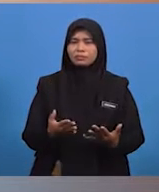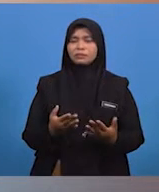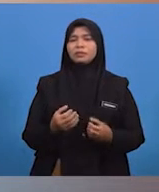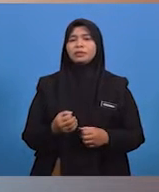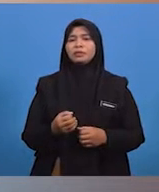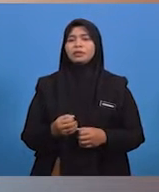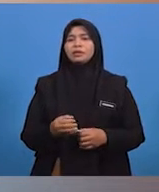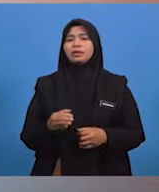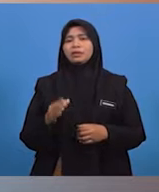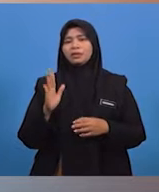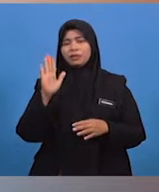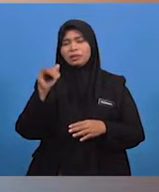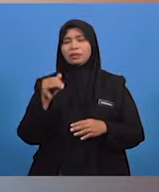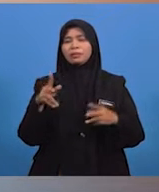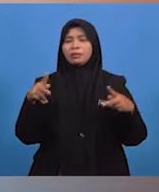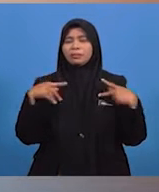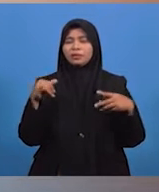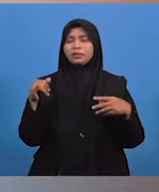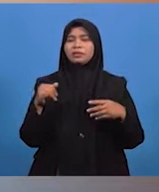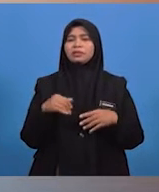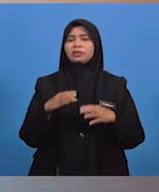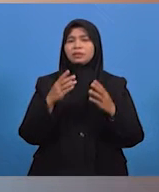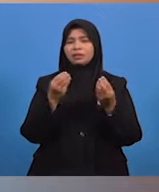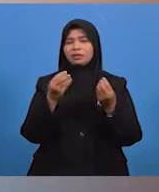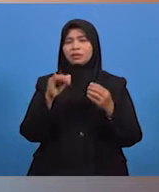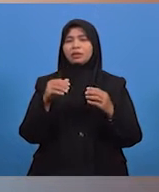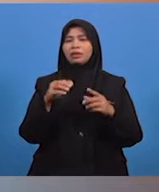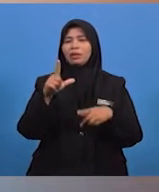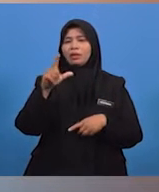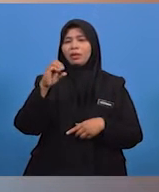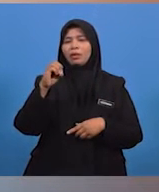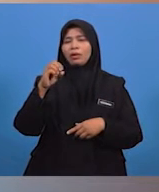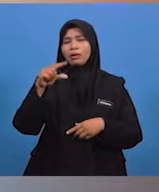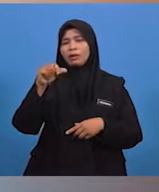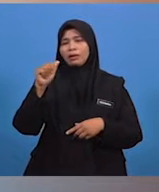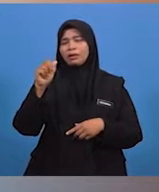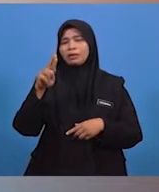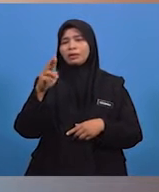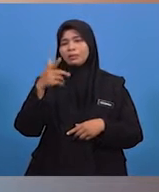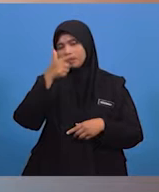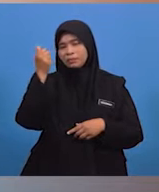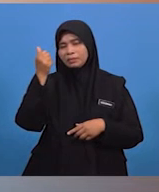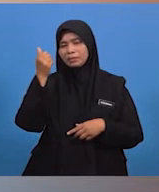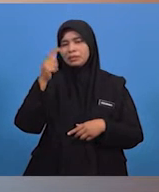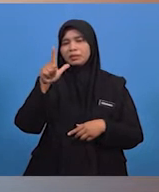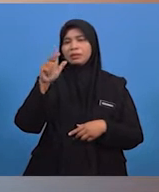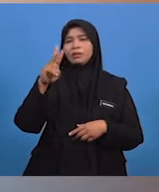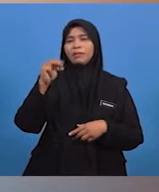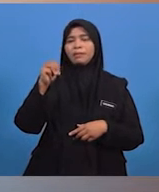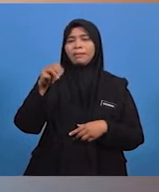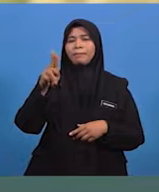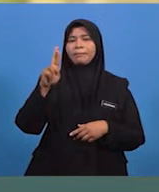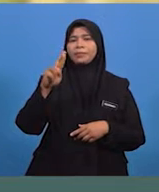berpanjangan di kawasan cerung bukit yang mempunyai struktur tanah yang longgar menyebabkan aliran lumpur